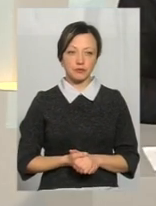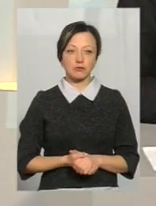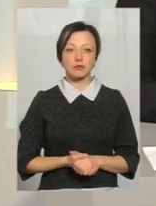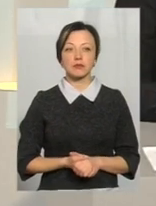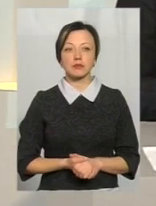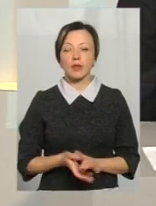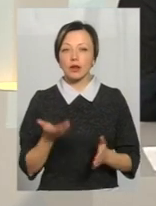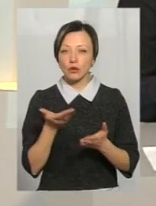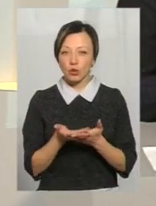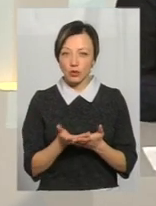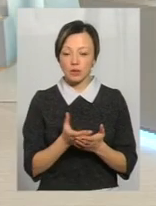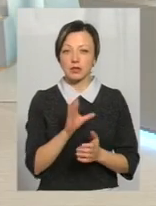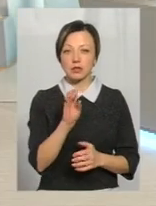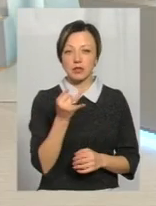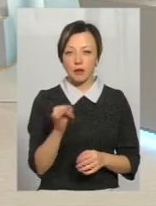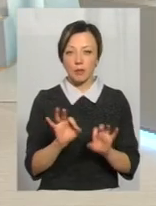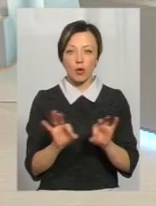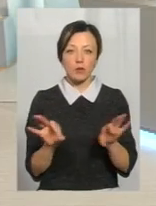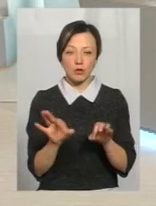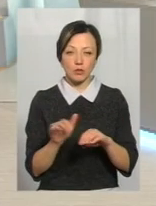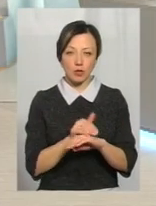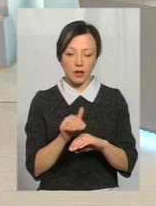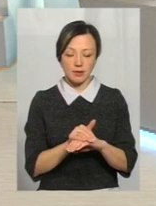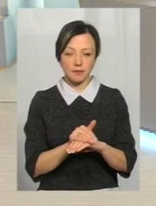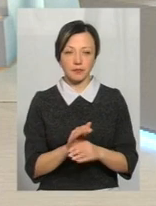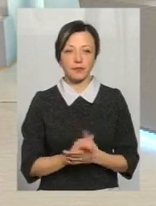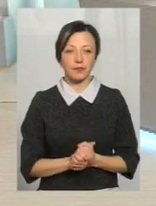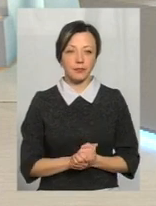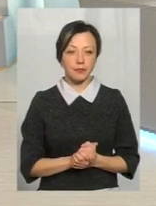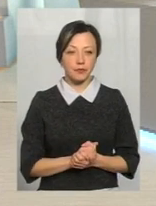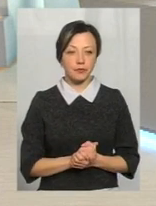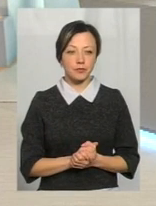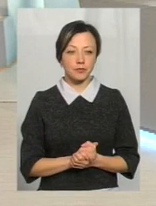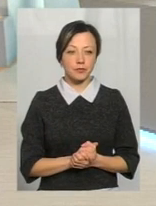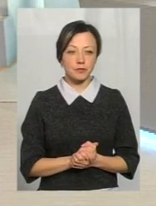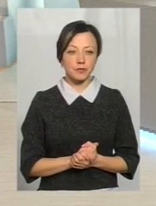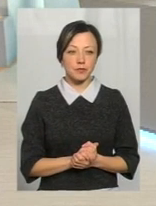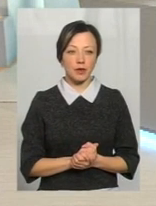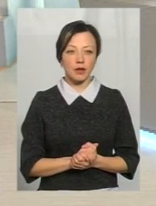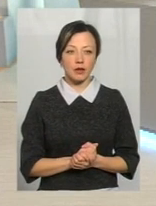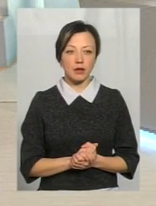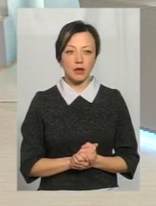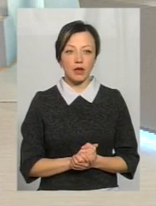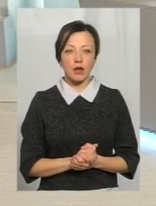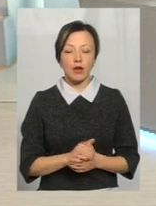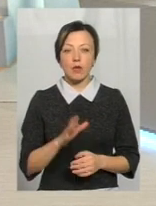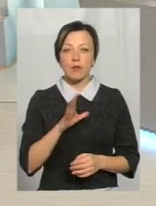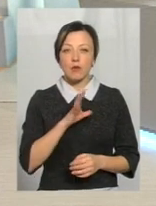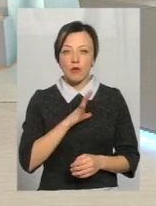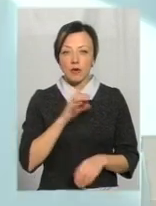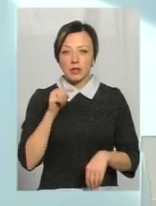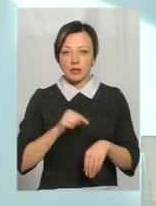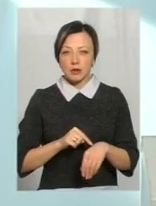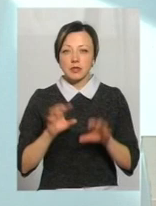Отож, пане Сергій, прокоментуєте? Ну, був затронутий закон України про автомобільний